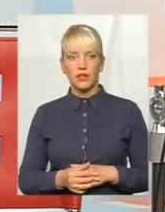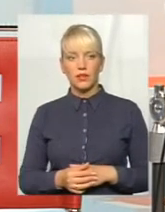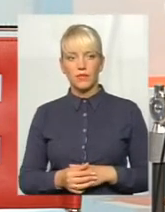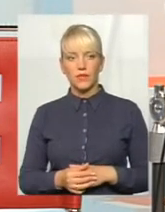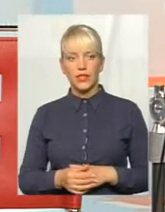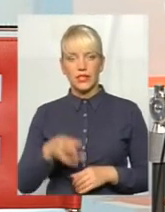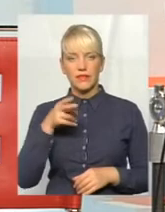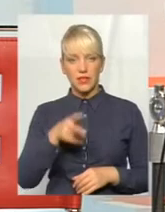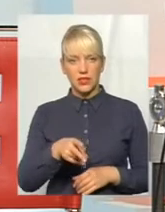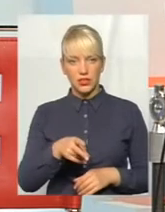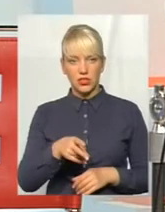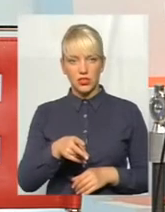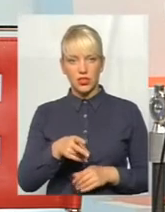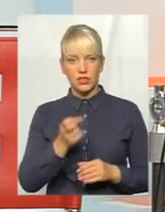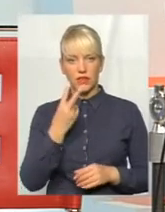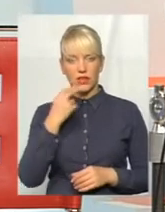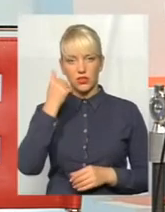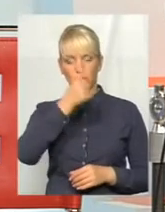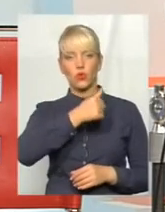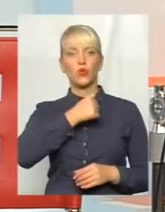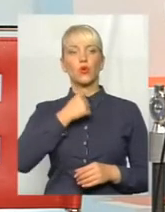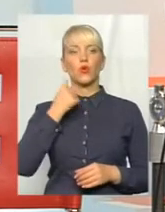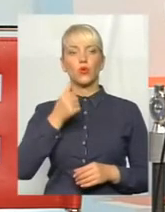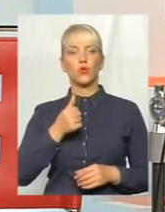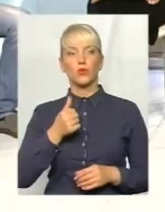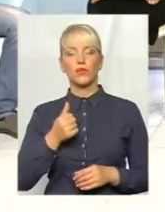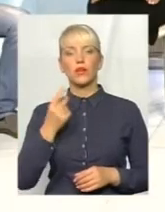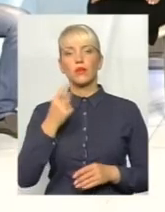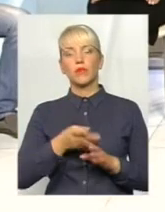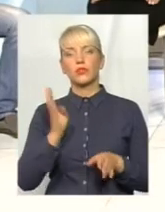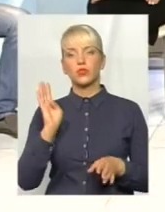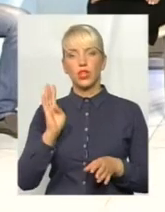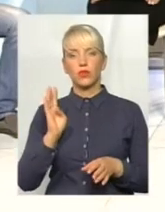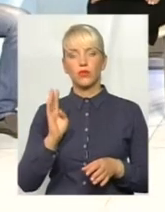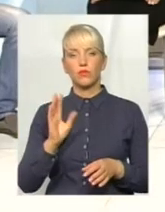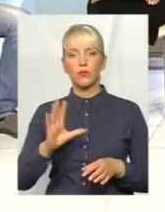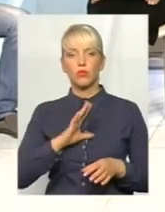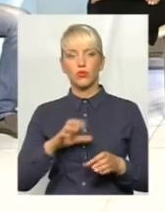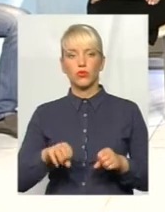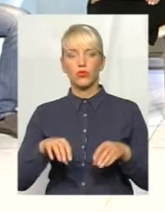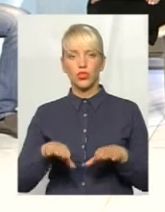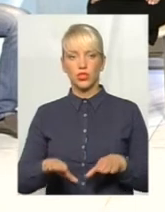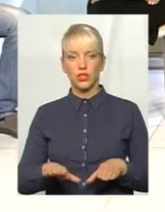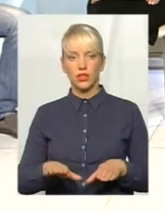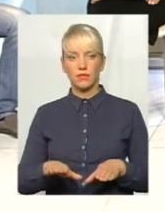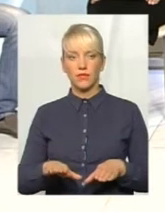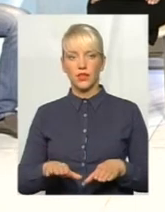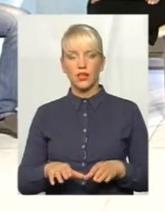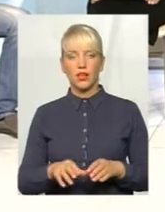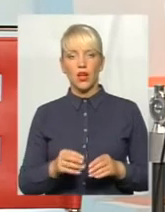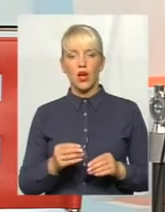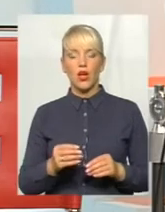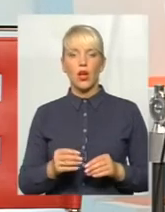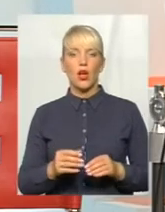2012 року, перше було рішення, комерційна